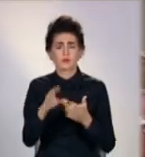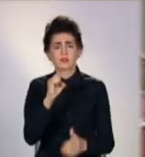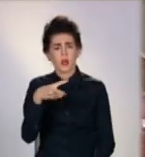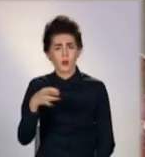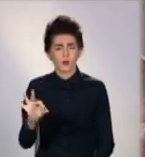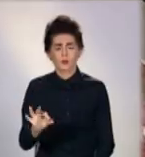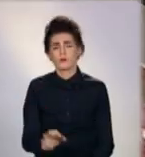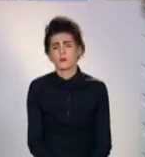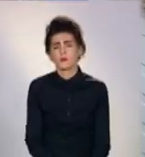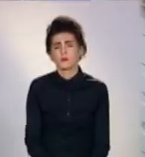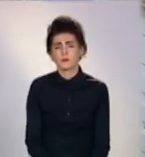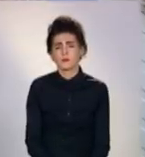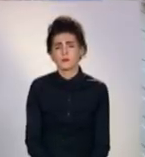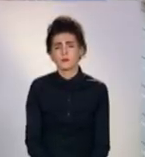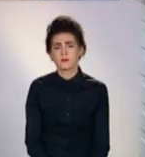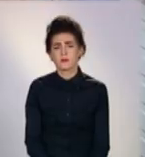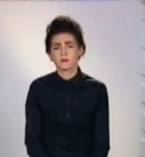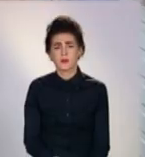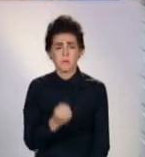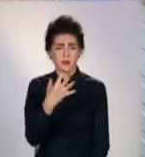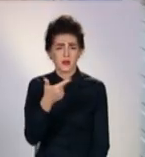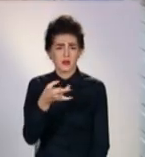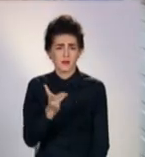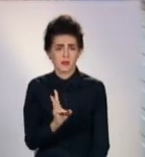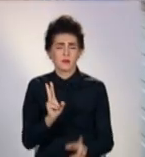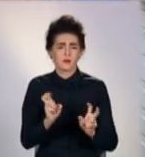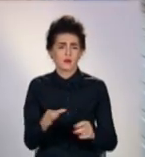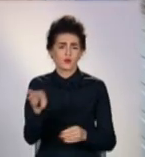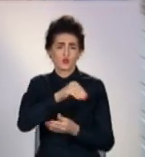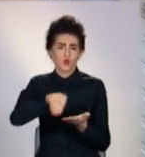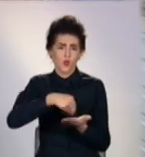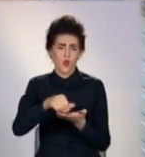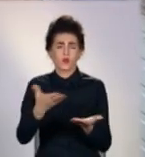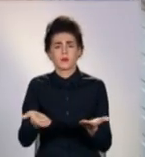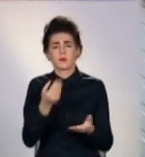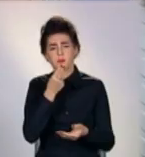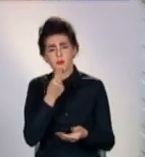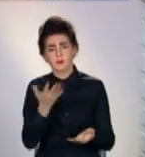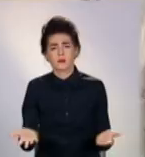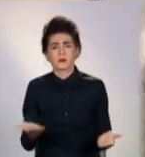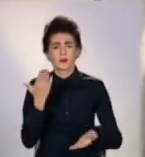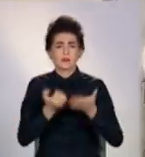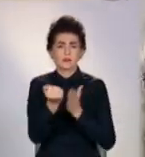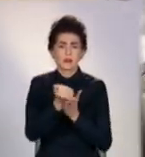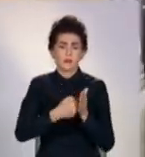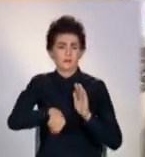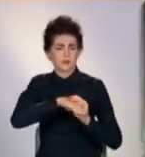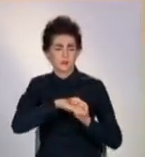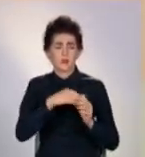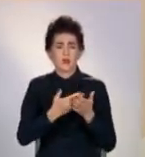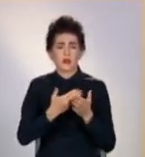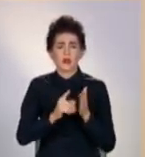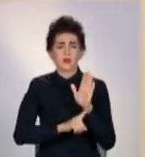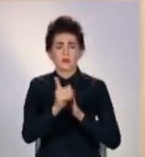сало. На 115 гривень. Не просто засолити, поїсти. Може, на тормозок. Від 100 гривень